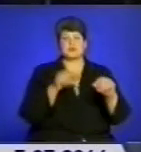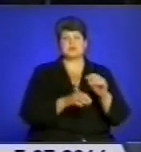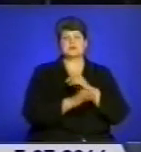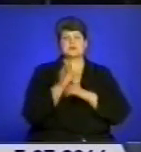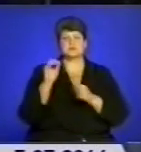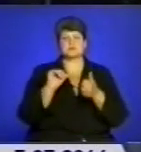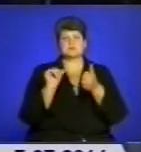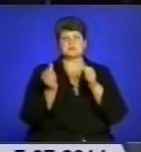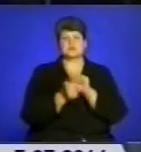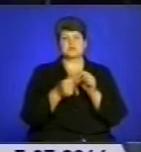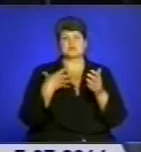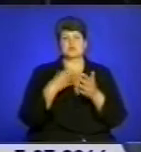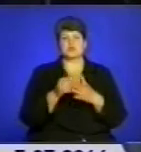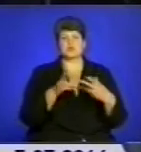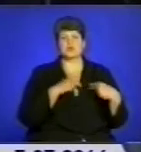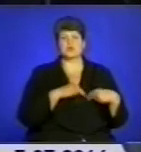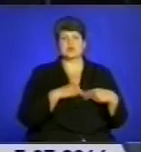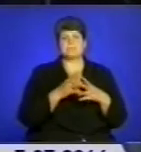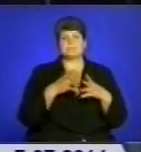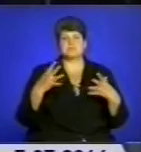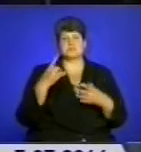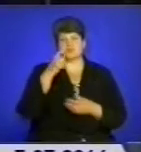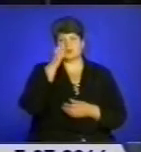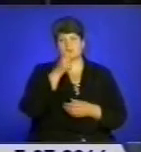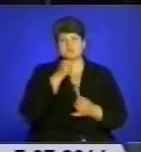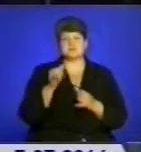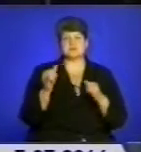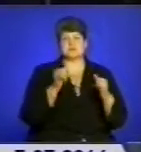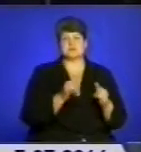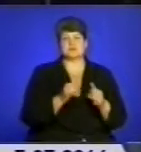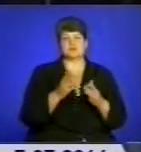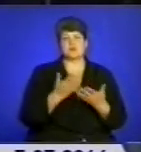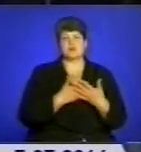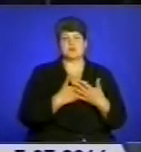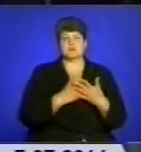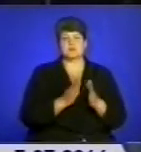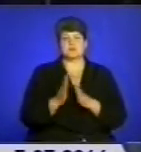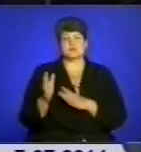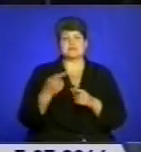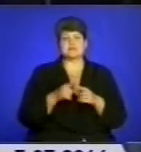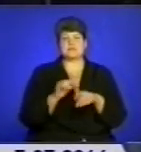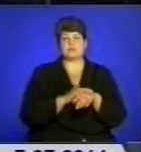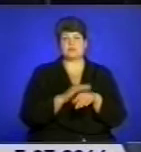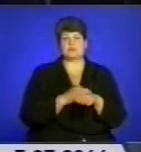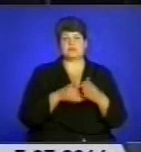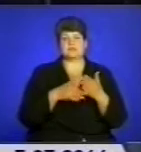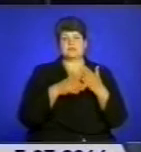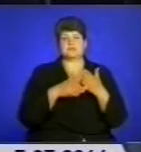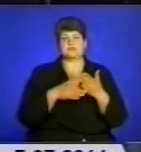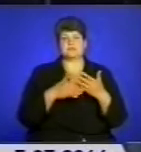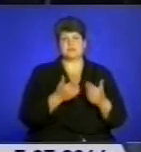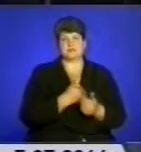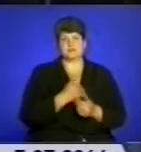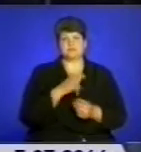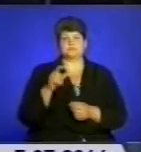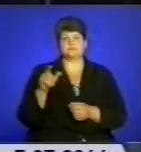замінити своїх колег, які більше місяця там забезпечують громадський порядок. Це добровільна ініціатива правоохоронців. Більше у